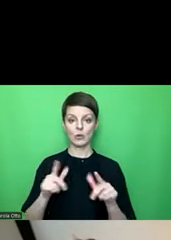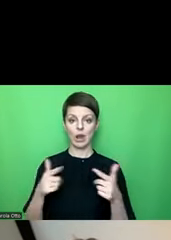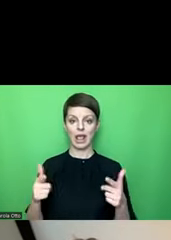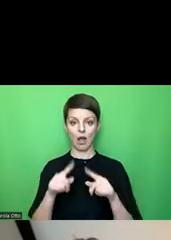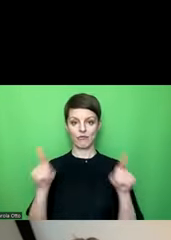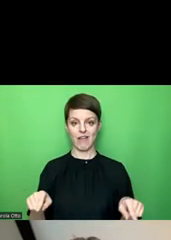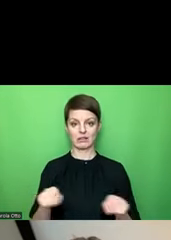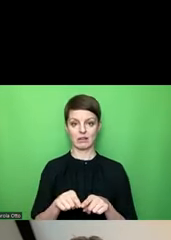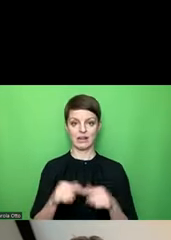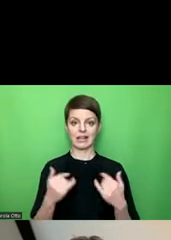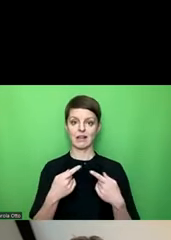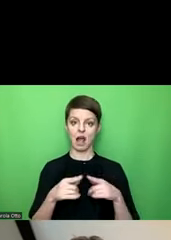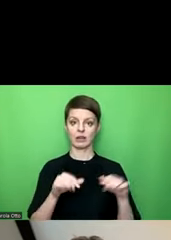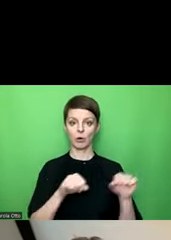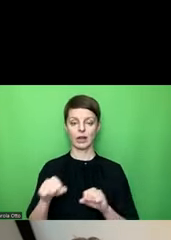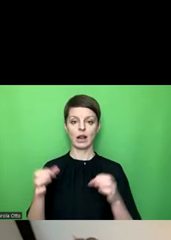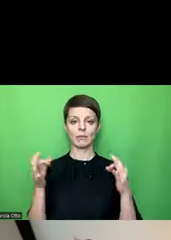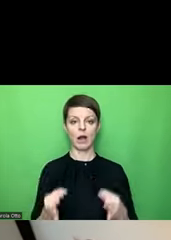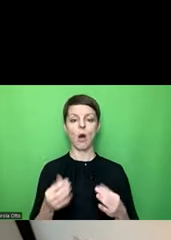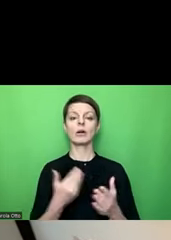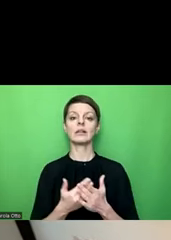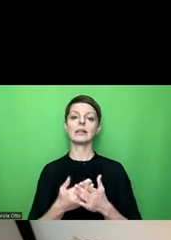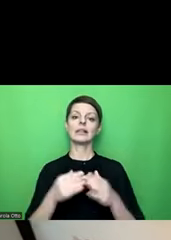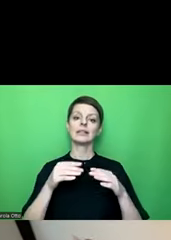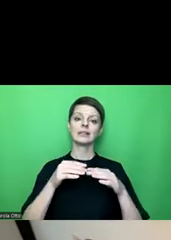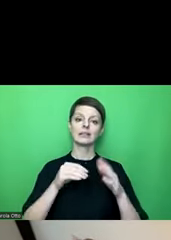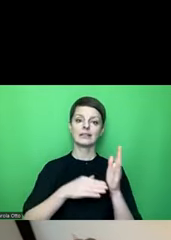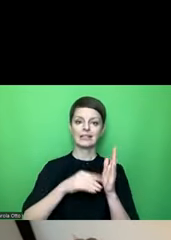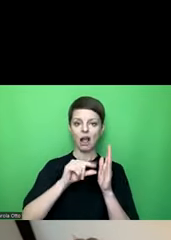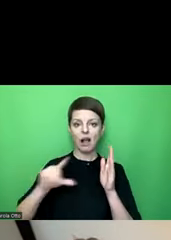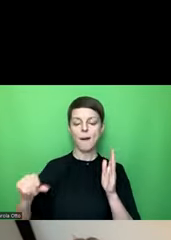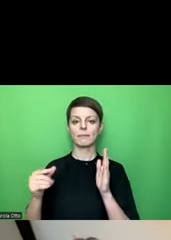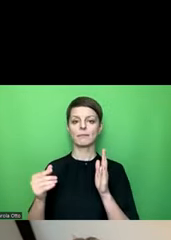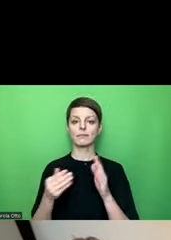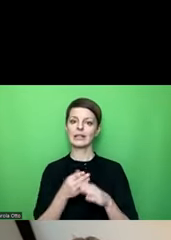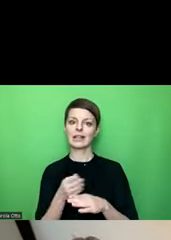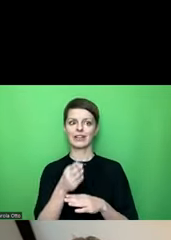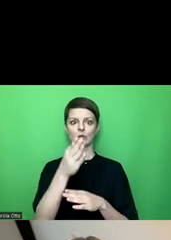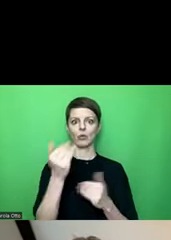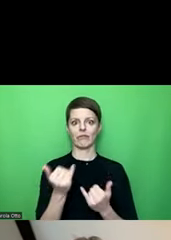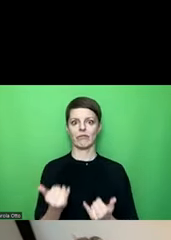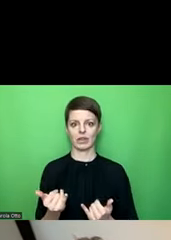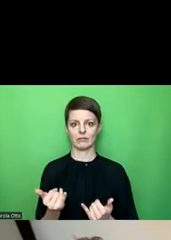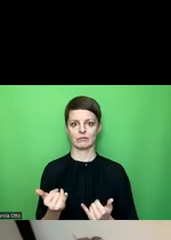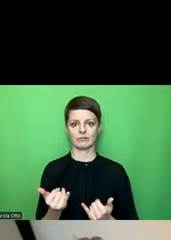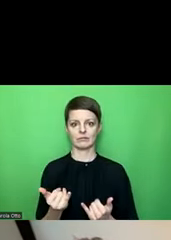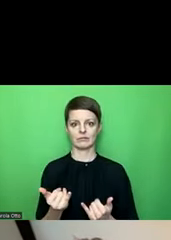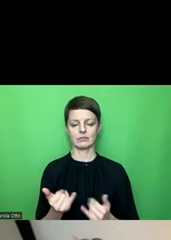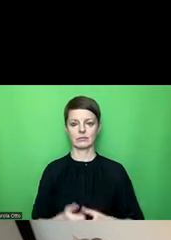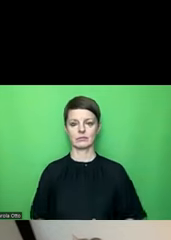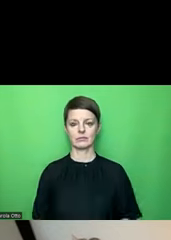Es muss eine andere Möglichkeit geben, dieses Diagramm dazu zu navigieren und jetzt muss ich mal jetzt hier mein